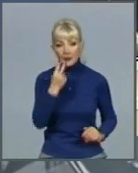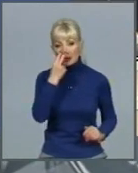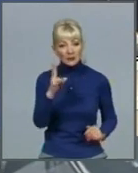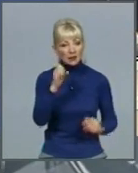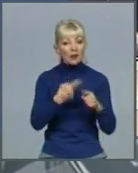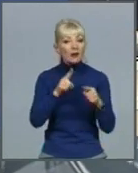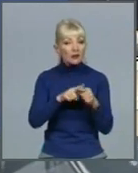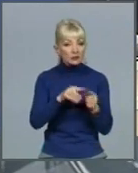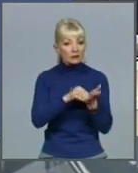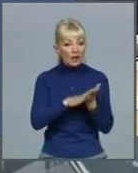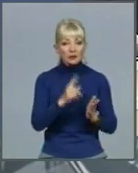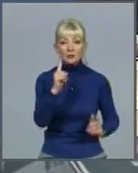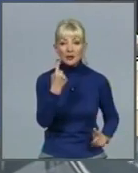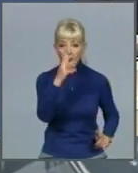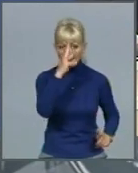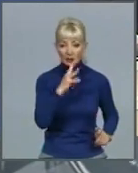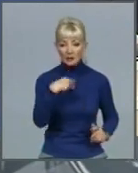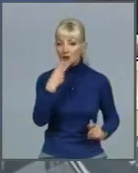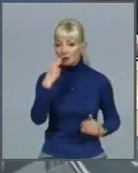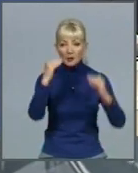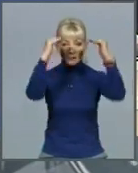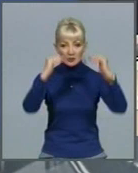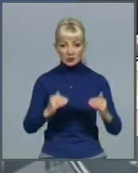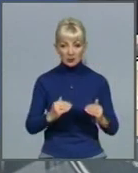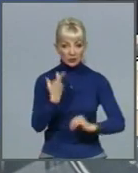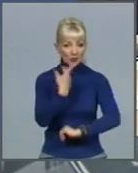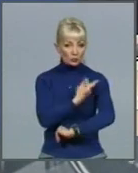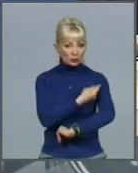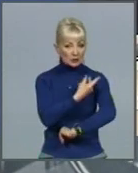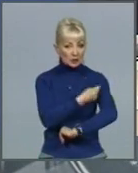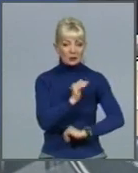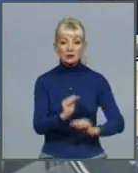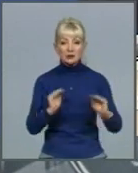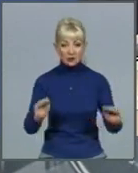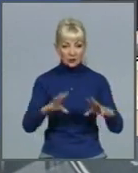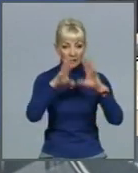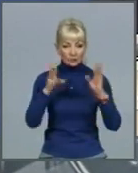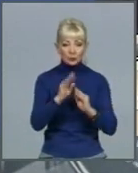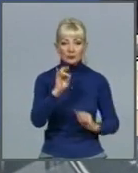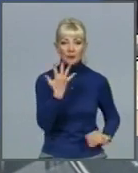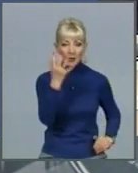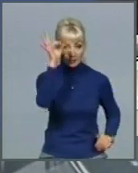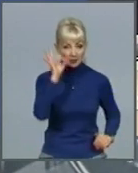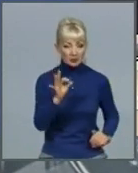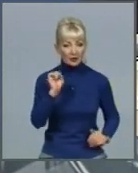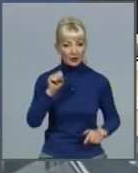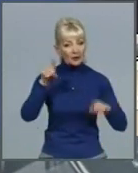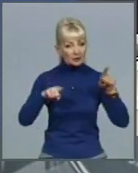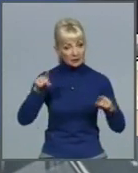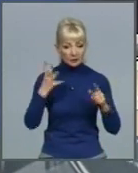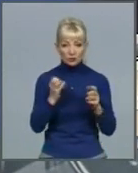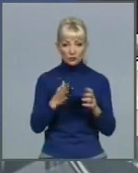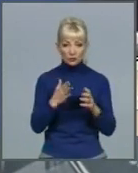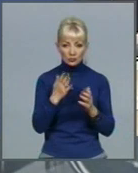бачимо зниження показників рутинної імунізації загалом на 5%, а те, що стосується